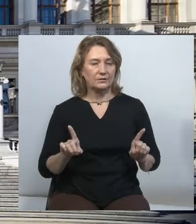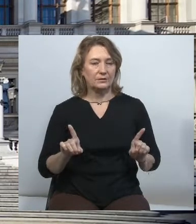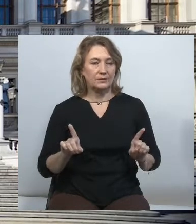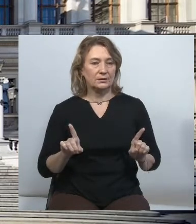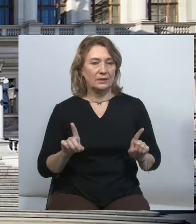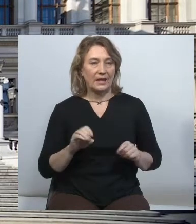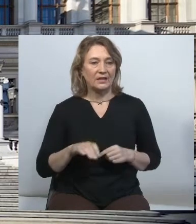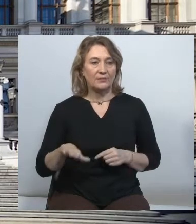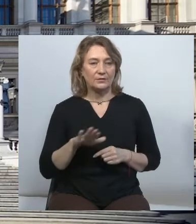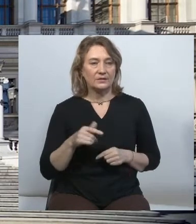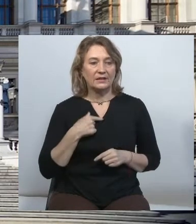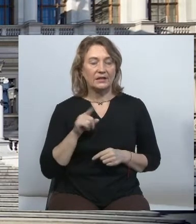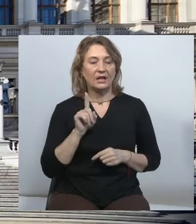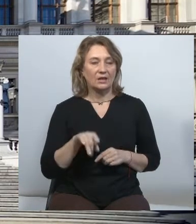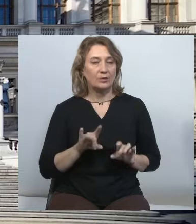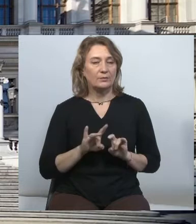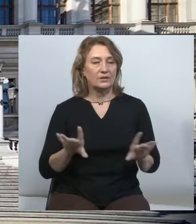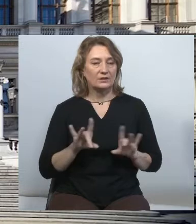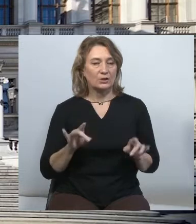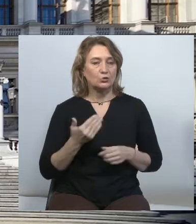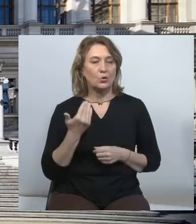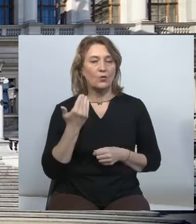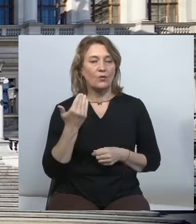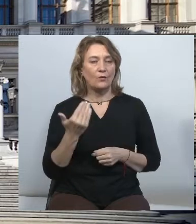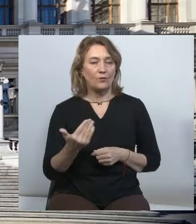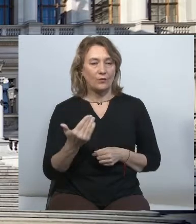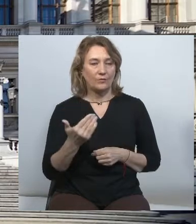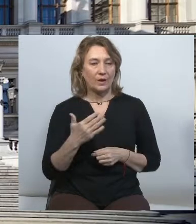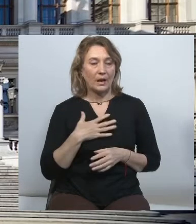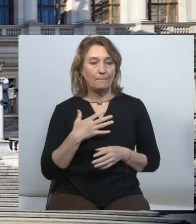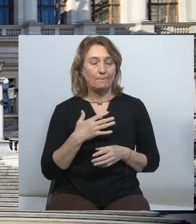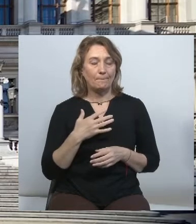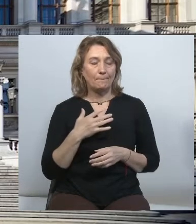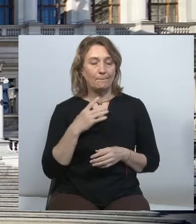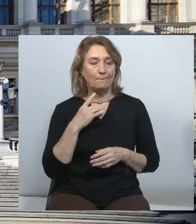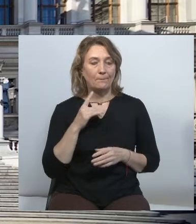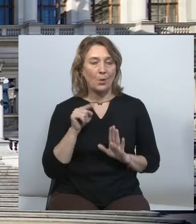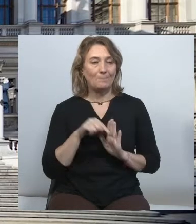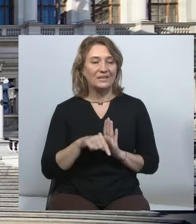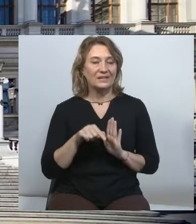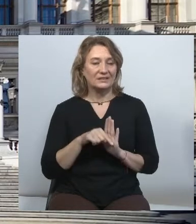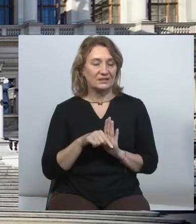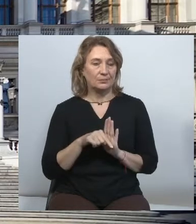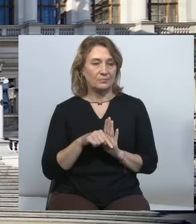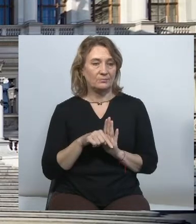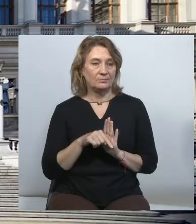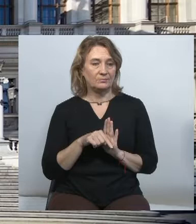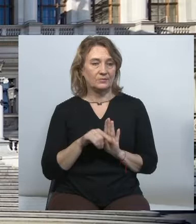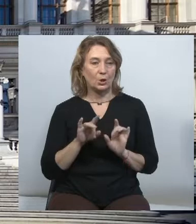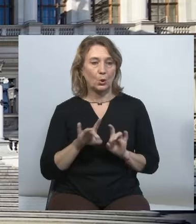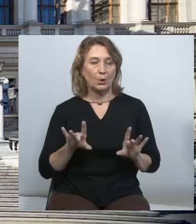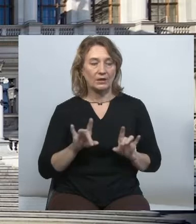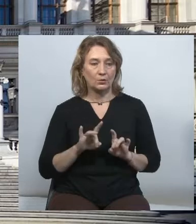І я також розкажу вам про принципи та логіку